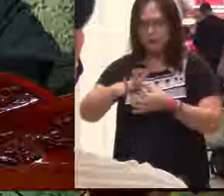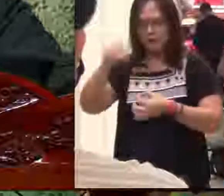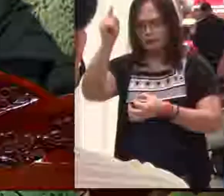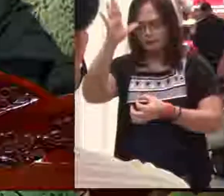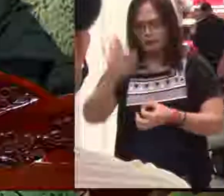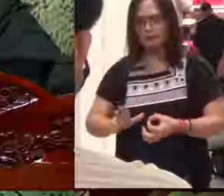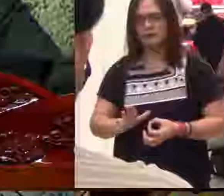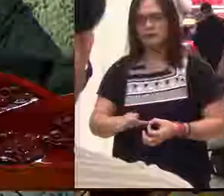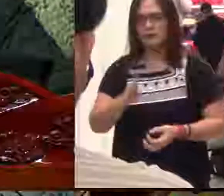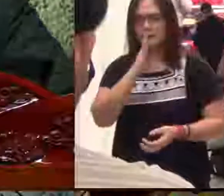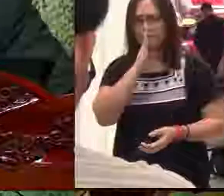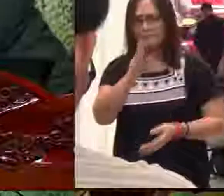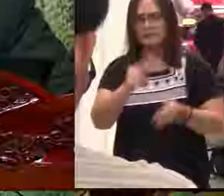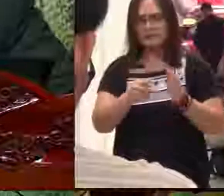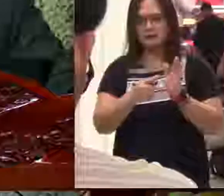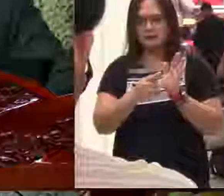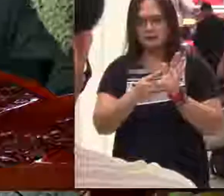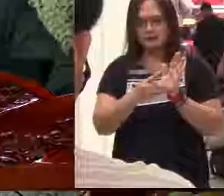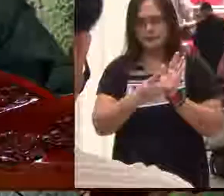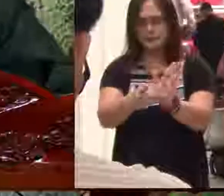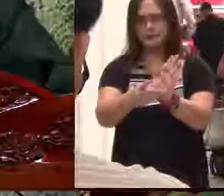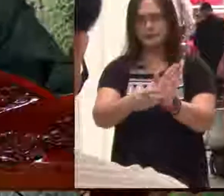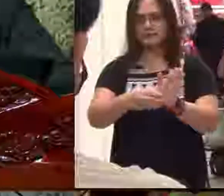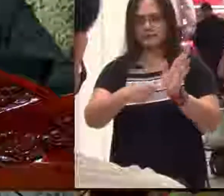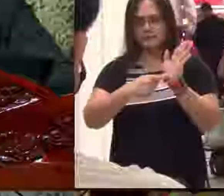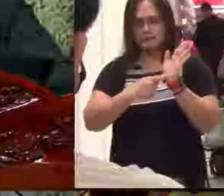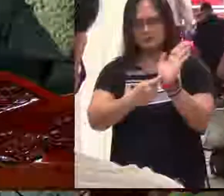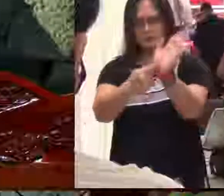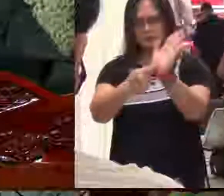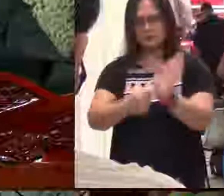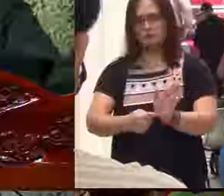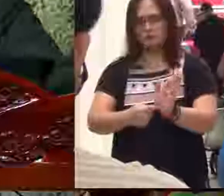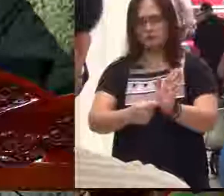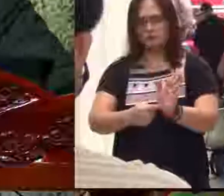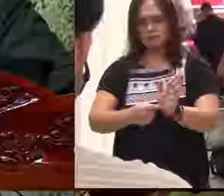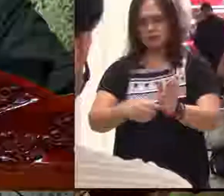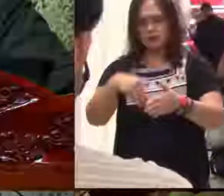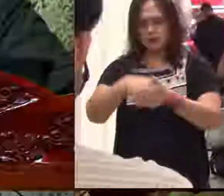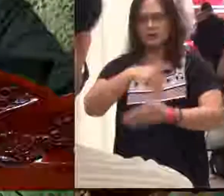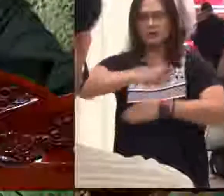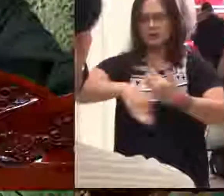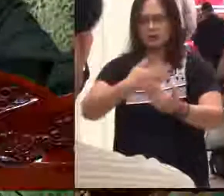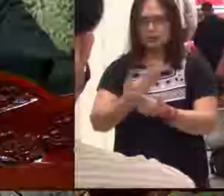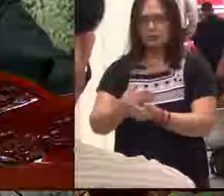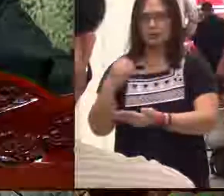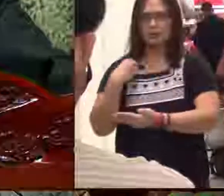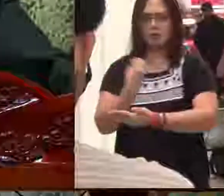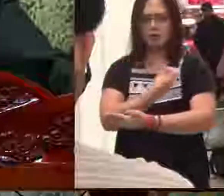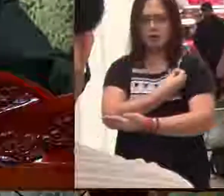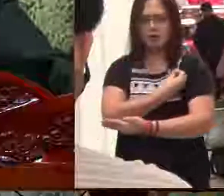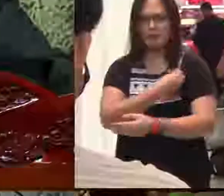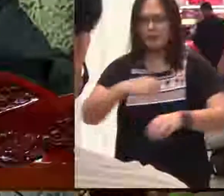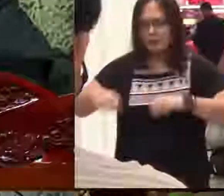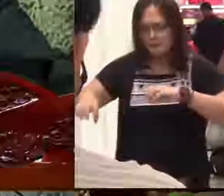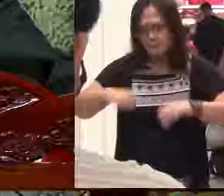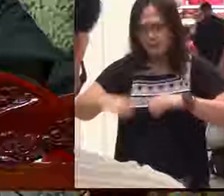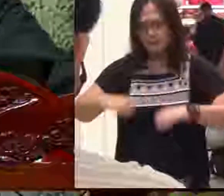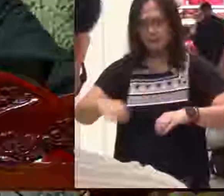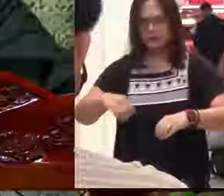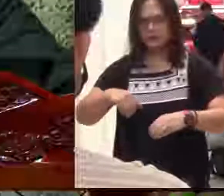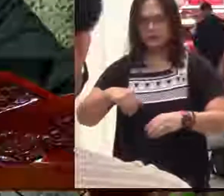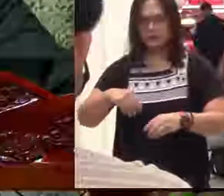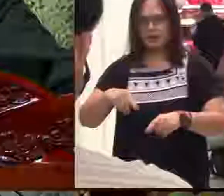maihayag, ay makita sa lahat ng aming pagkilos Panginoon sa aming pagiging